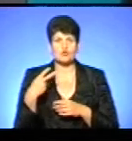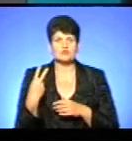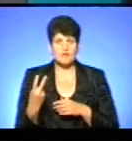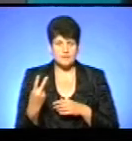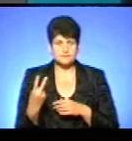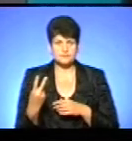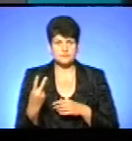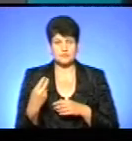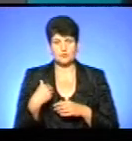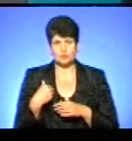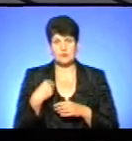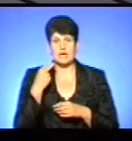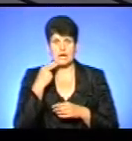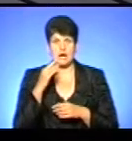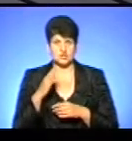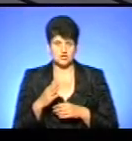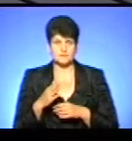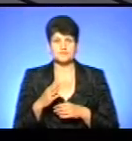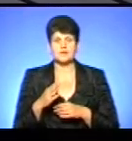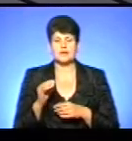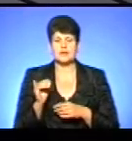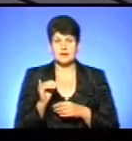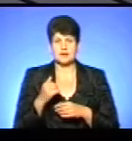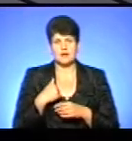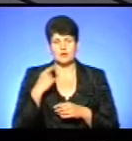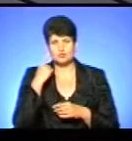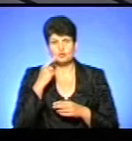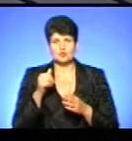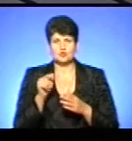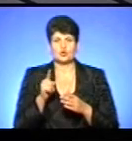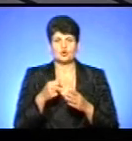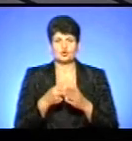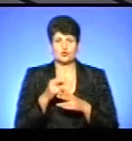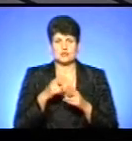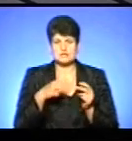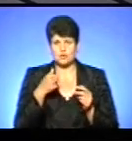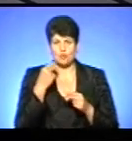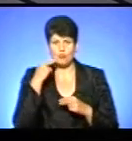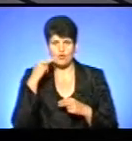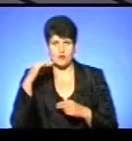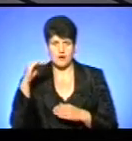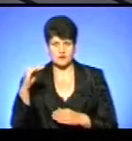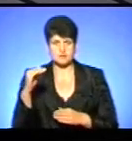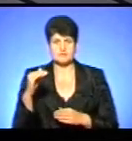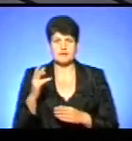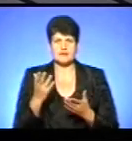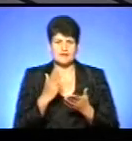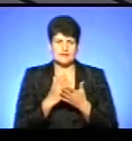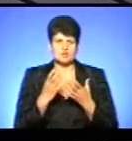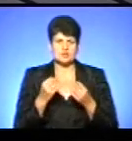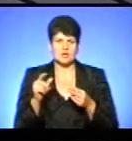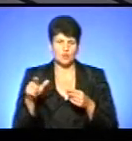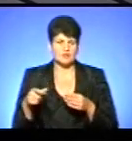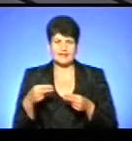ми виглядаємо краще. І я думаю, що до кінця року ми цей показник покращимо, тобто де є ще люди, які десь не